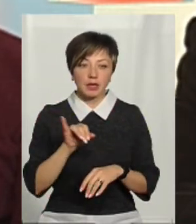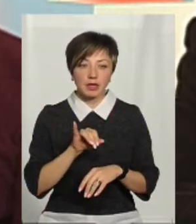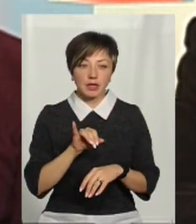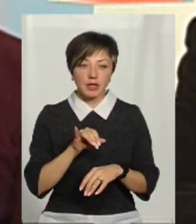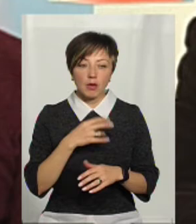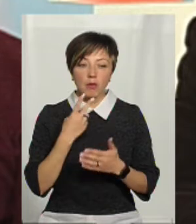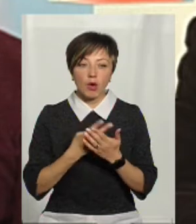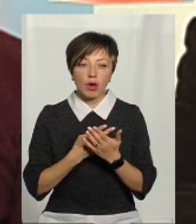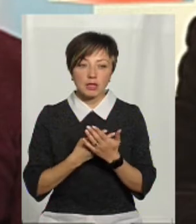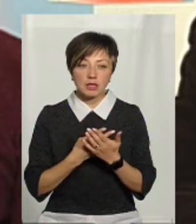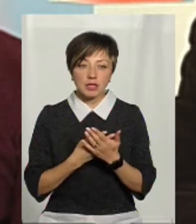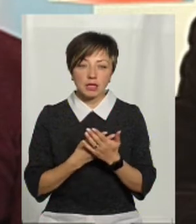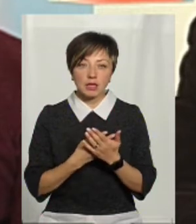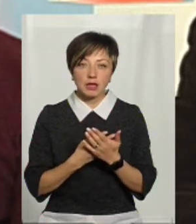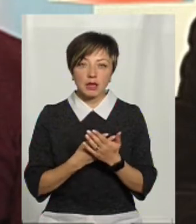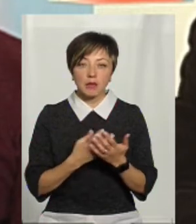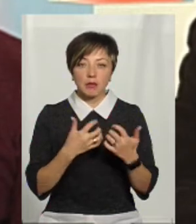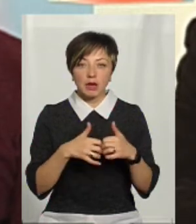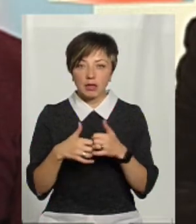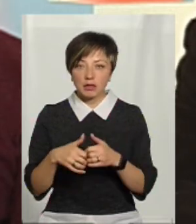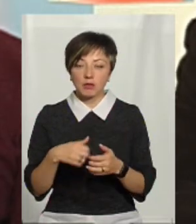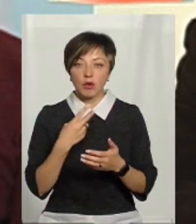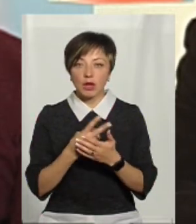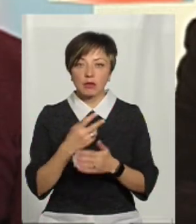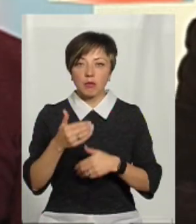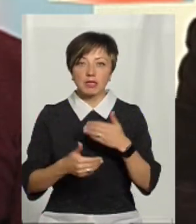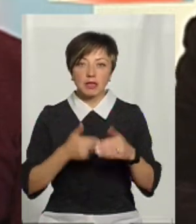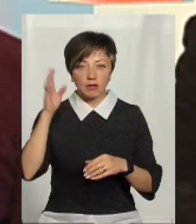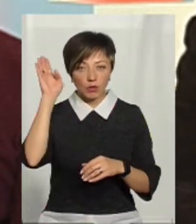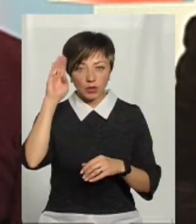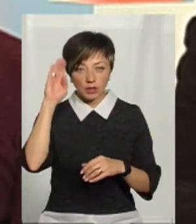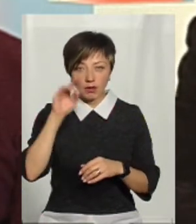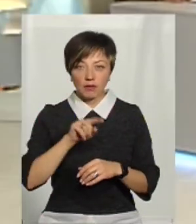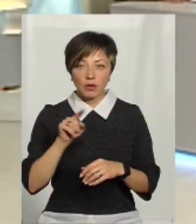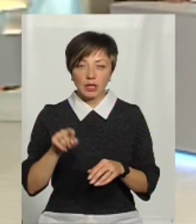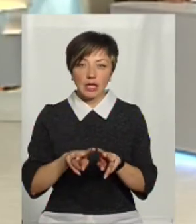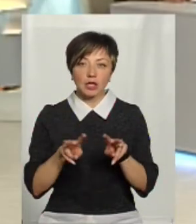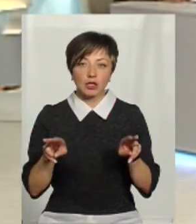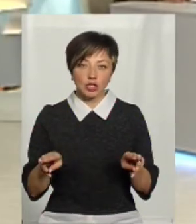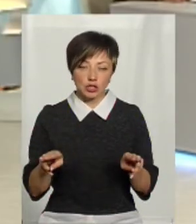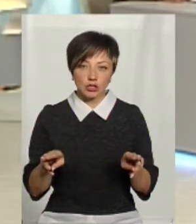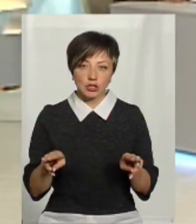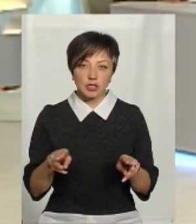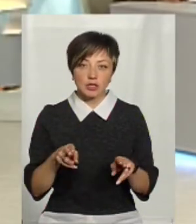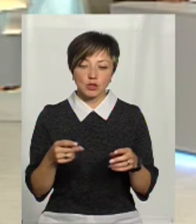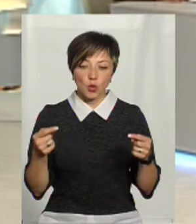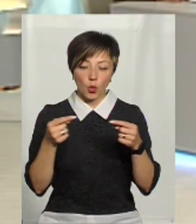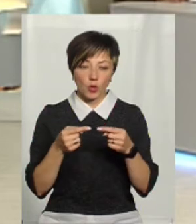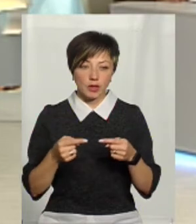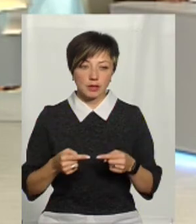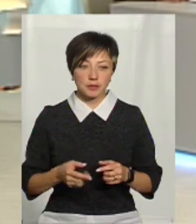і показники, які показують прилад, і показники, які в басейну води, вони ідентичні, вони сходяться.